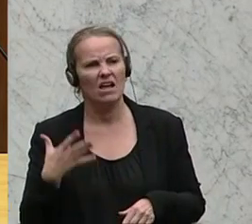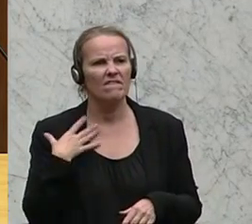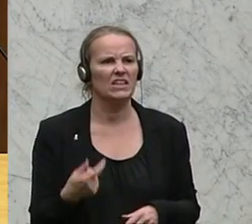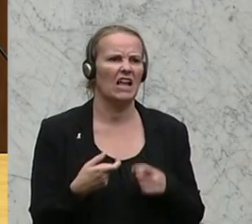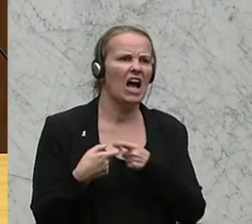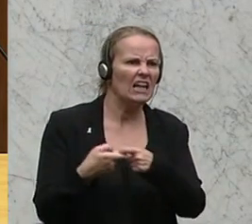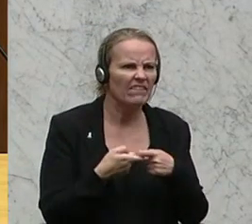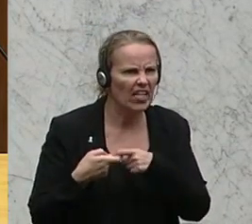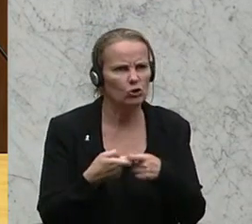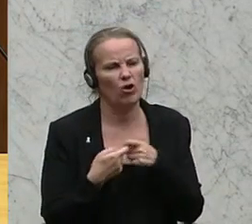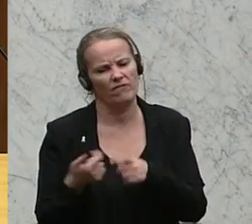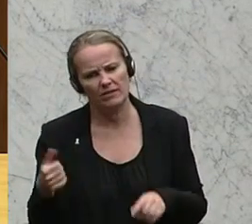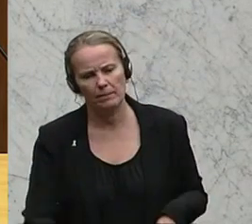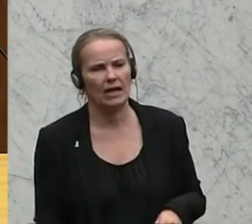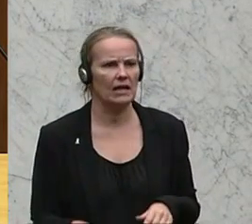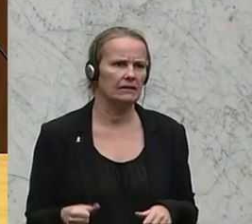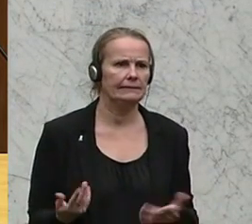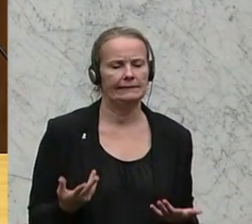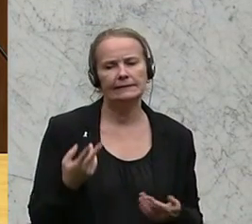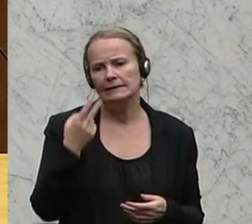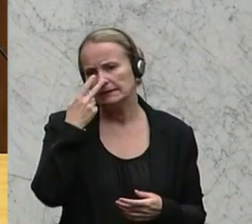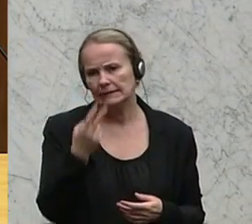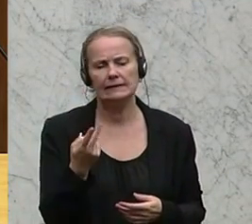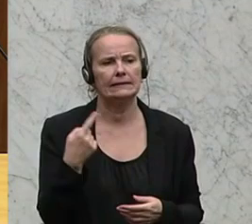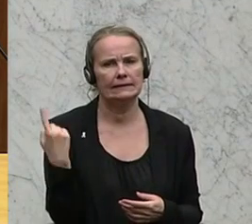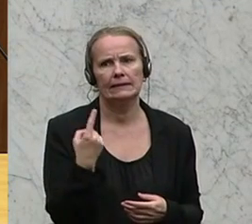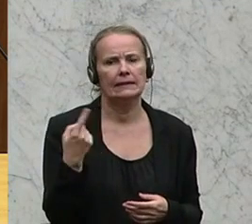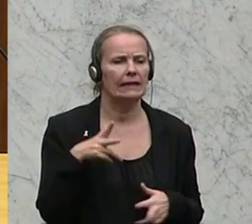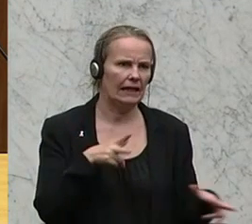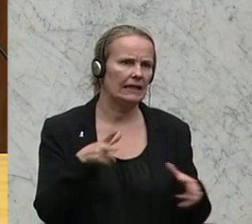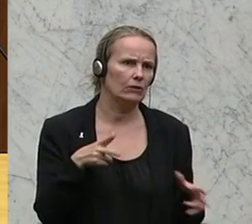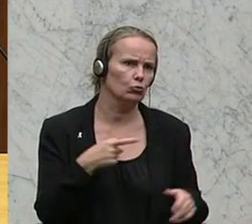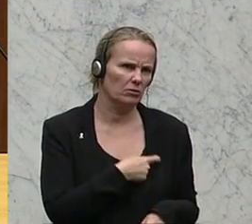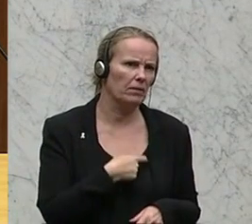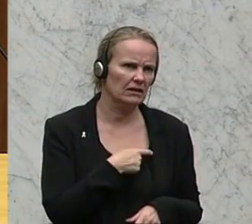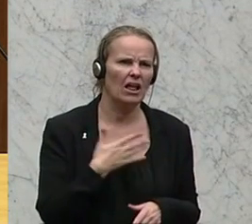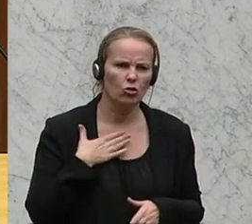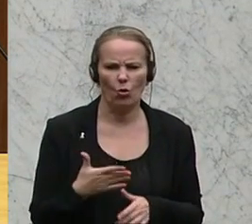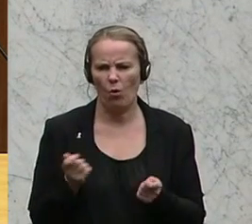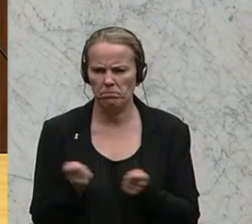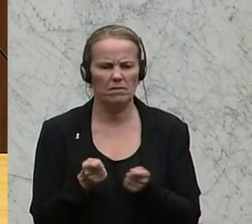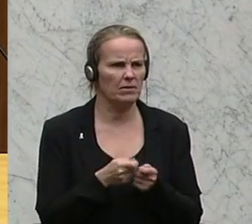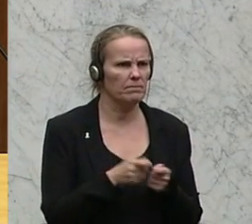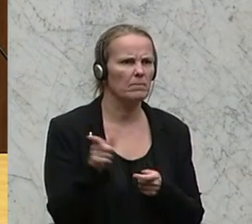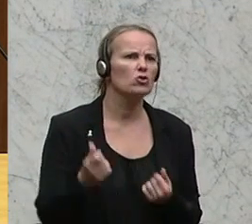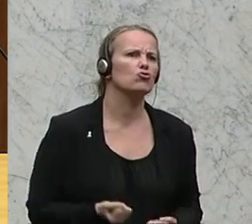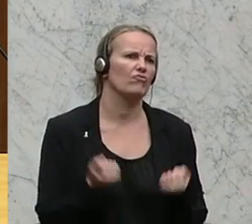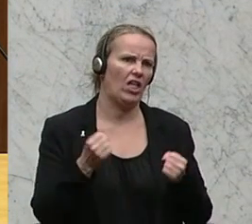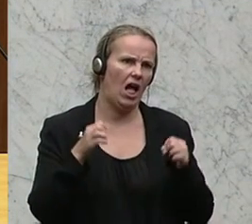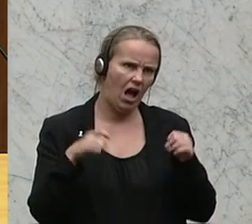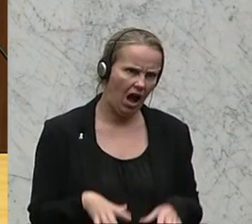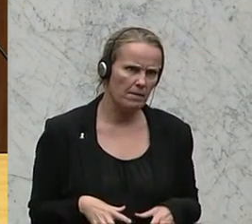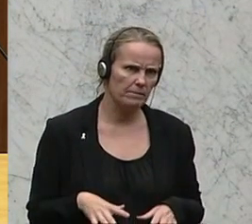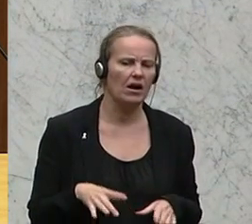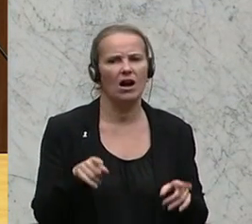wieder eine Rolle spielen musste, da sieht man wieder einmal, dass unsere Regierungsparteien doch den Proporz nicht ganz ablegen können. Selbst